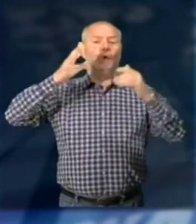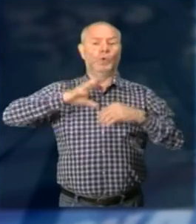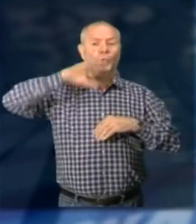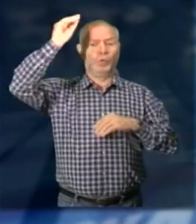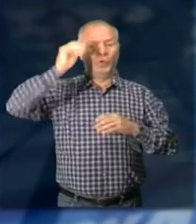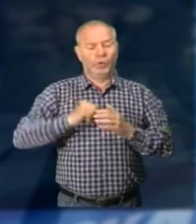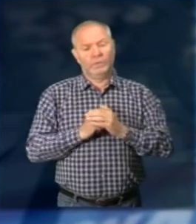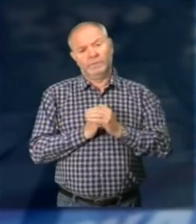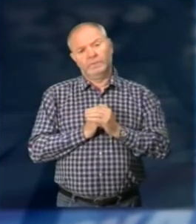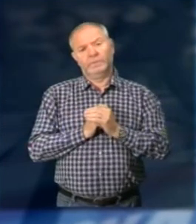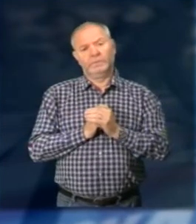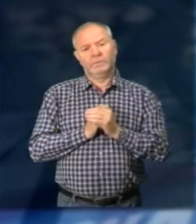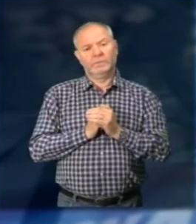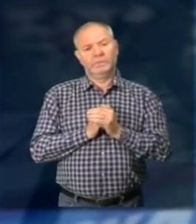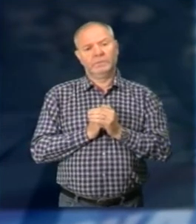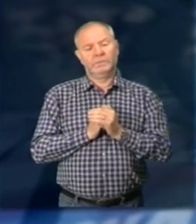'intervento